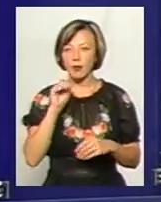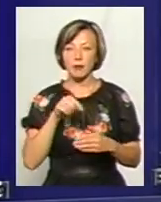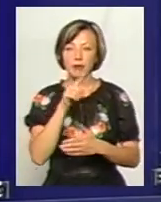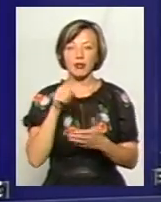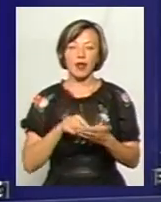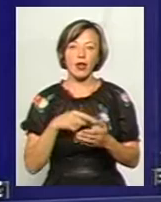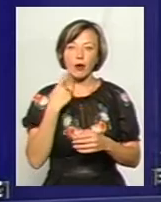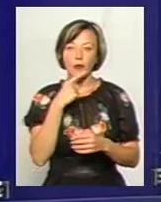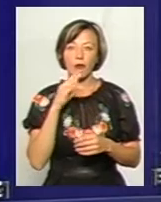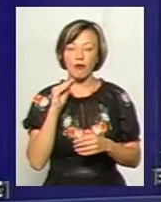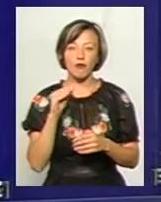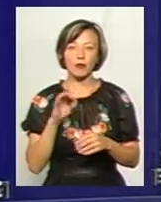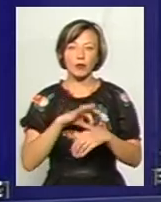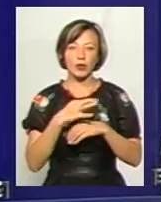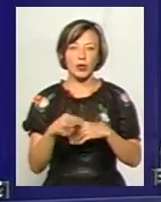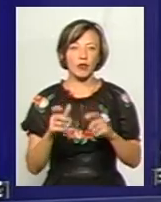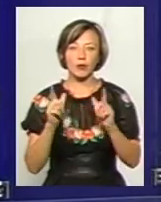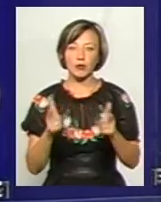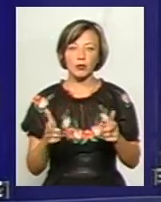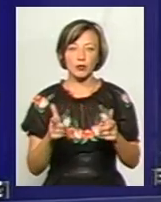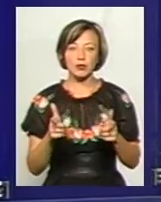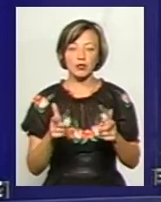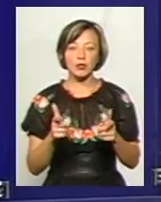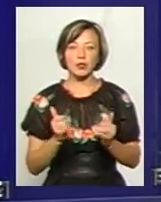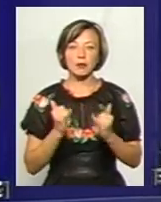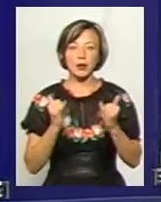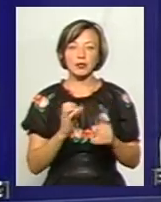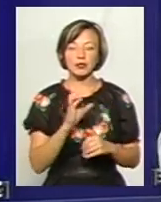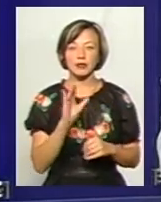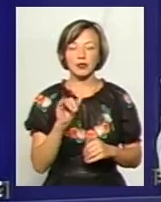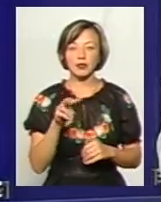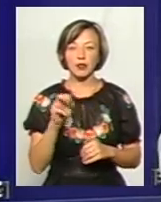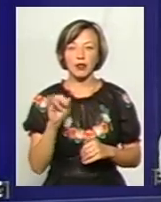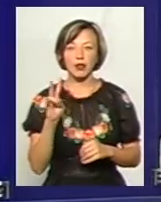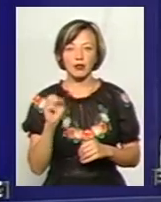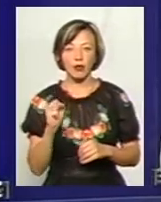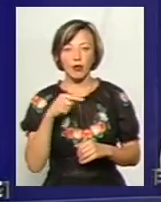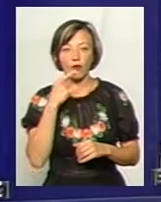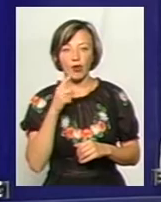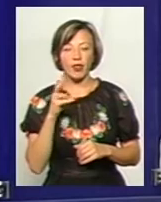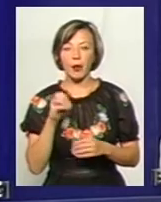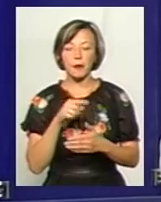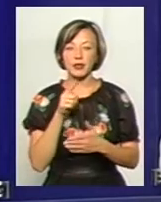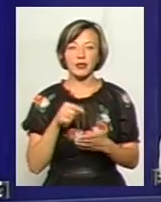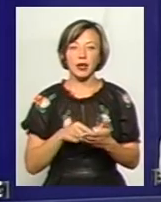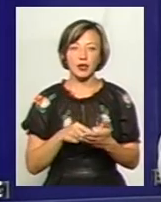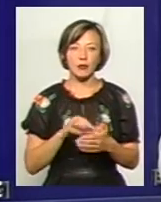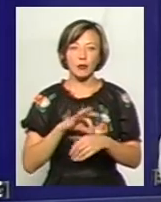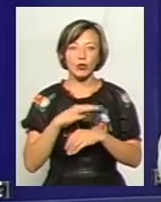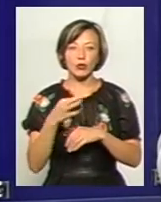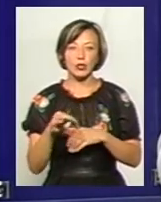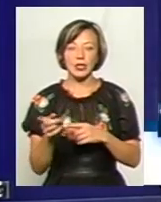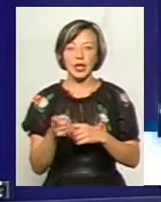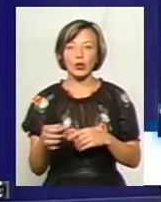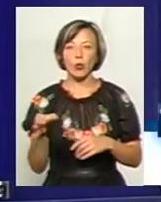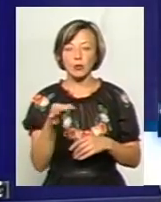болить, і тому не зовсім погоджуся з пані Світланою, вона говорить про те, що є питання таким болючим на